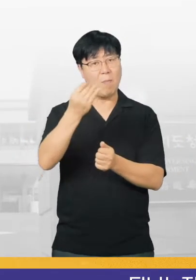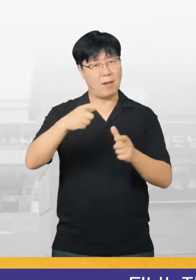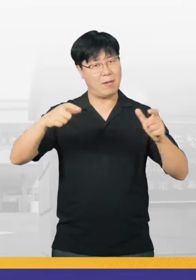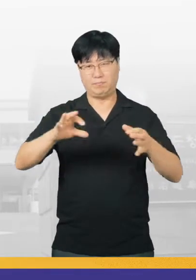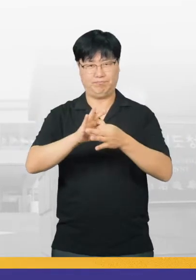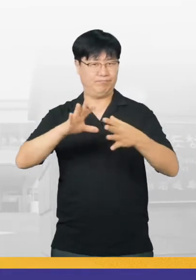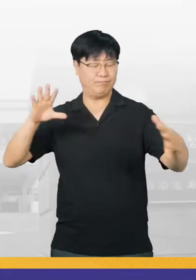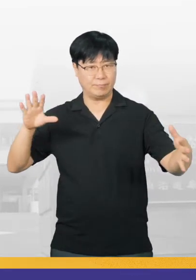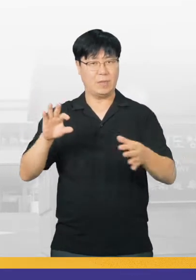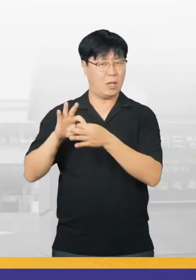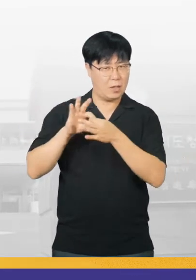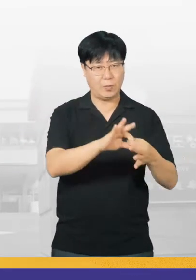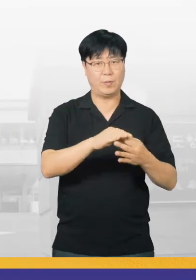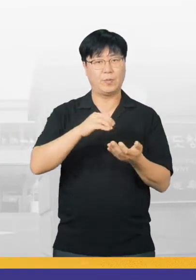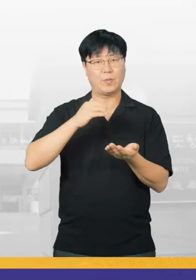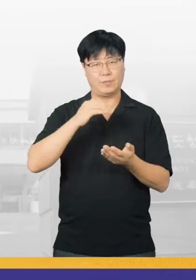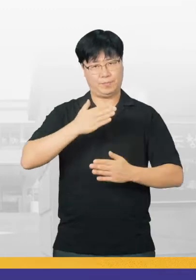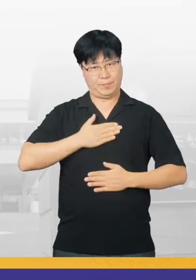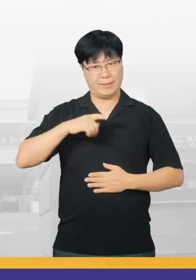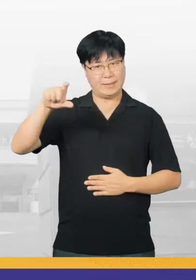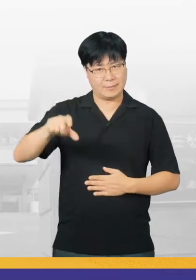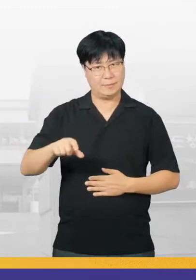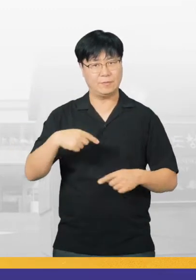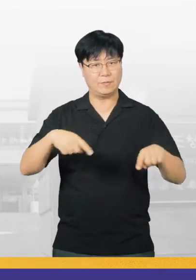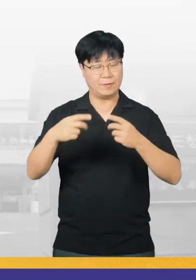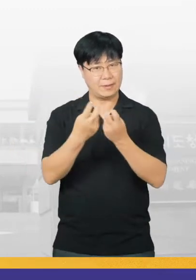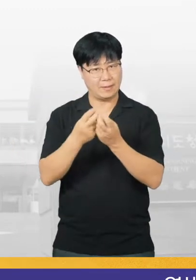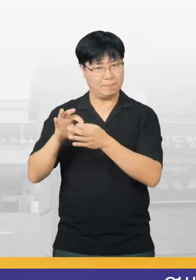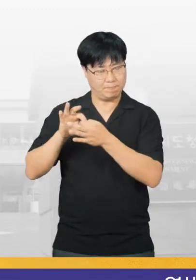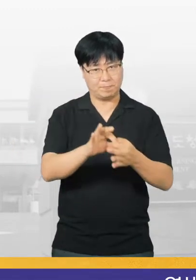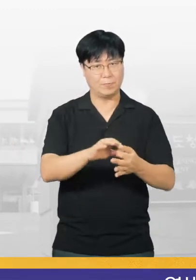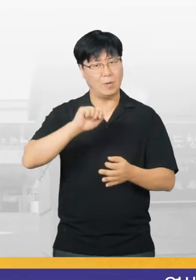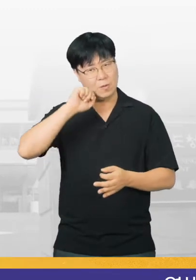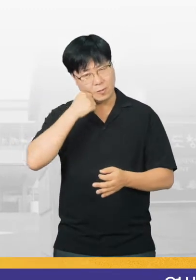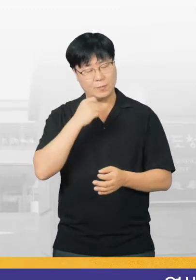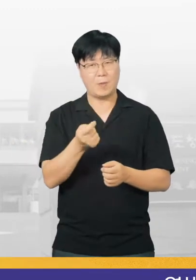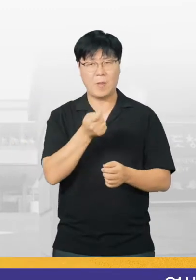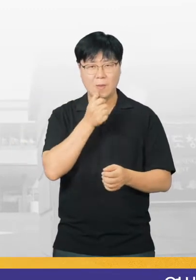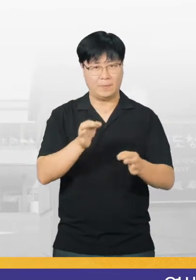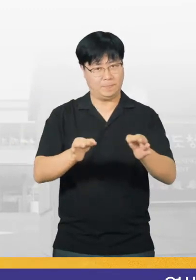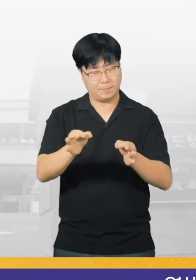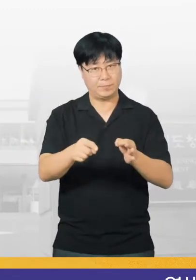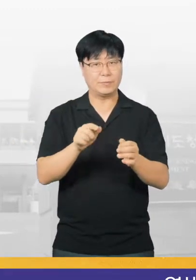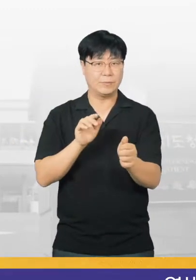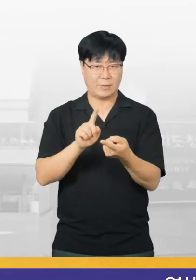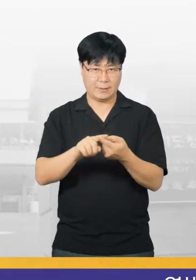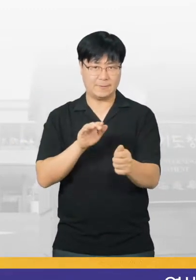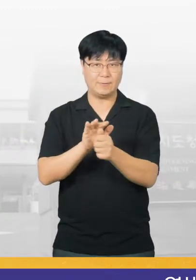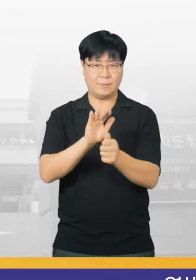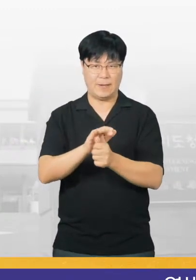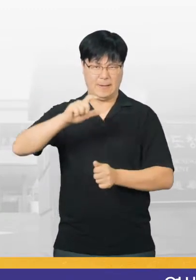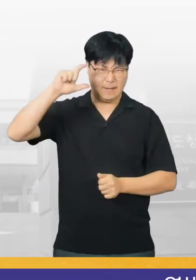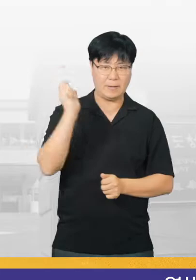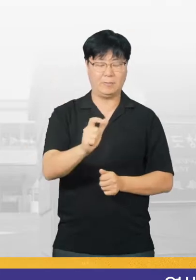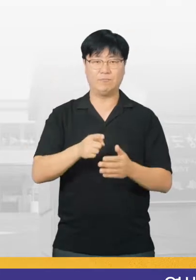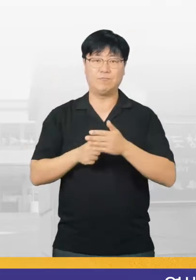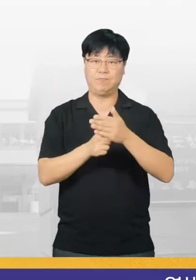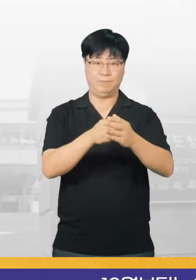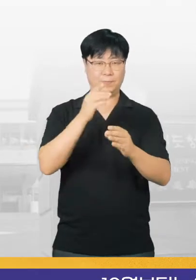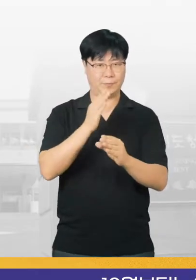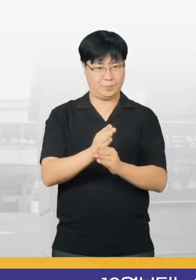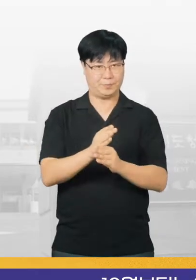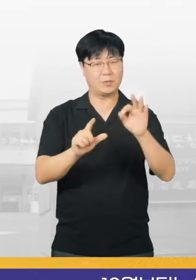상관없이 지속적으로 탐나는전 정책을 이어가고 영세한 소상공인에 대한 지원을 더 강화하게 추진하고 있습니다.